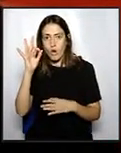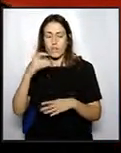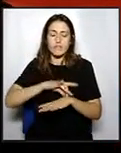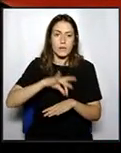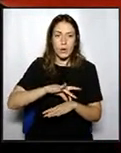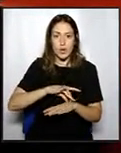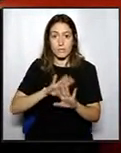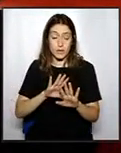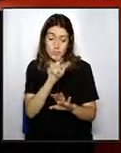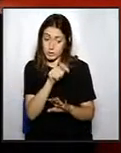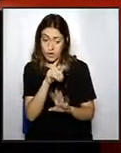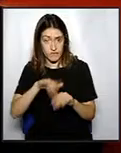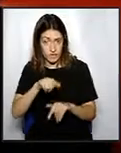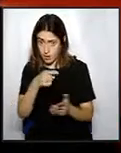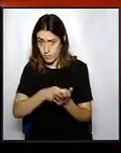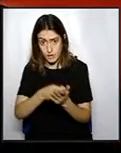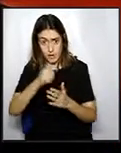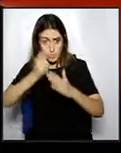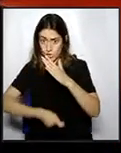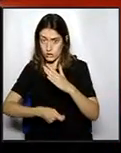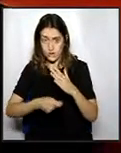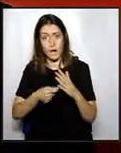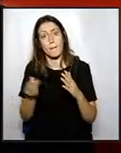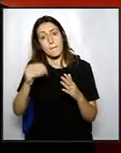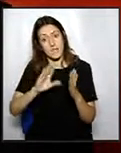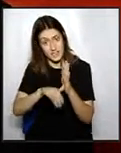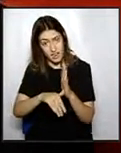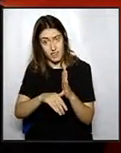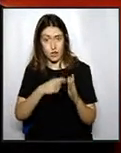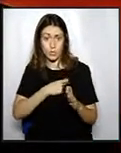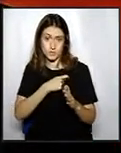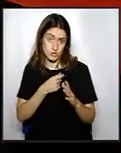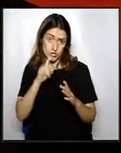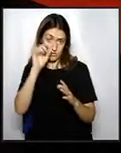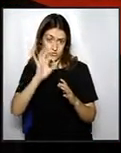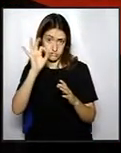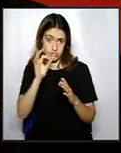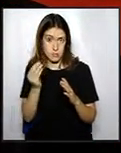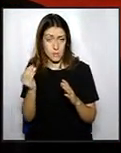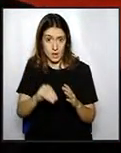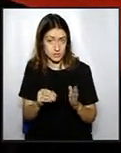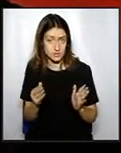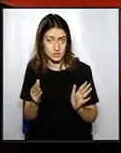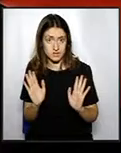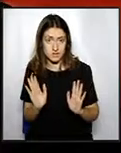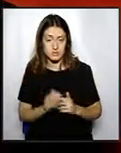haurà de pagar la sanció, a més a més, amb el recàrrec que li correspongui.